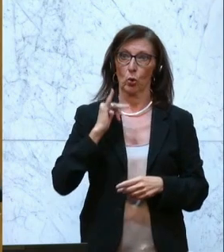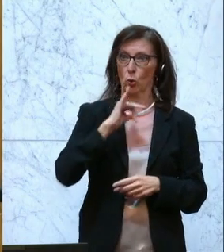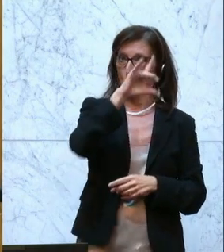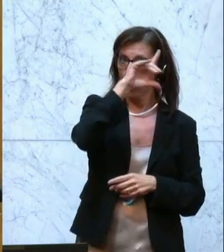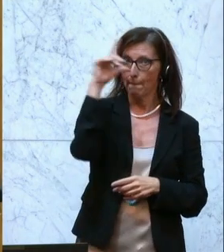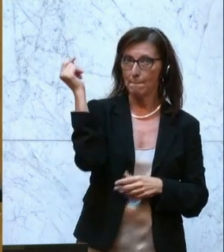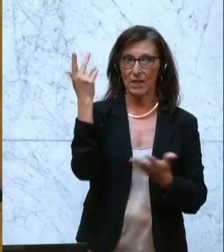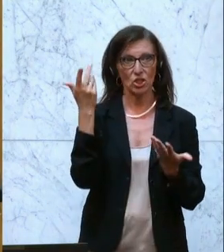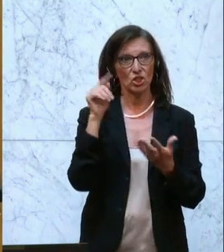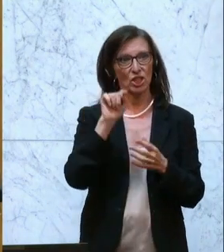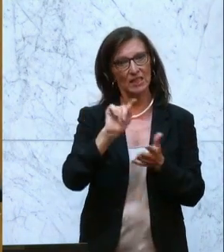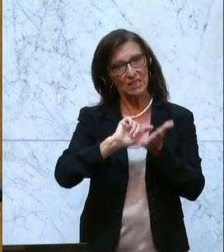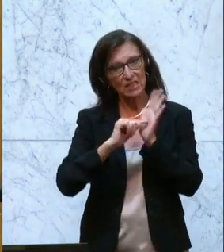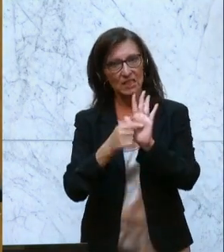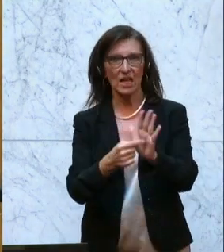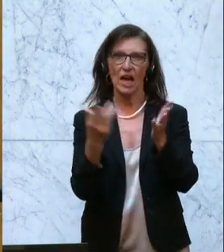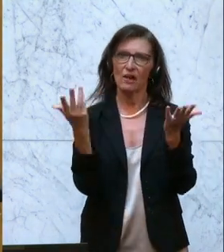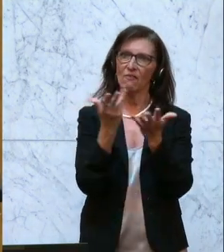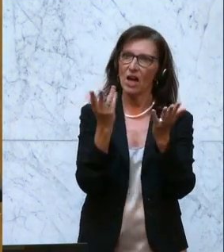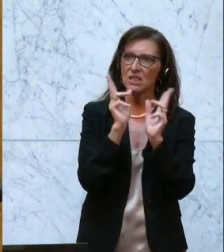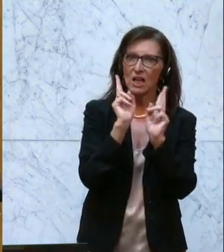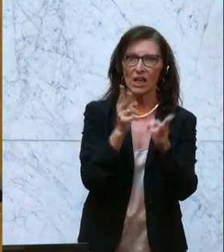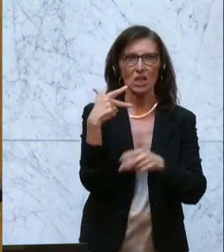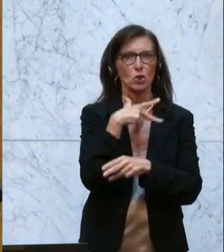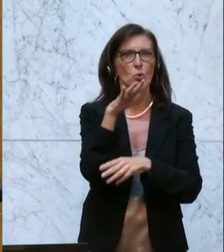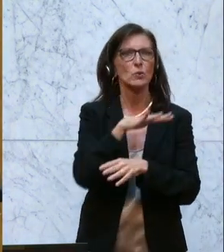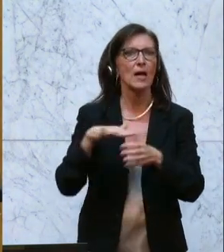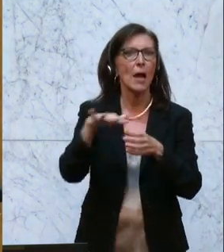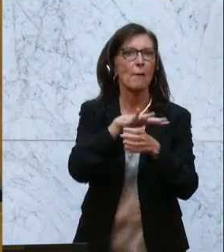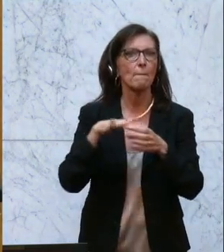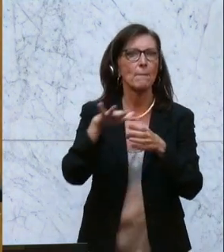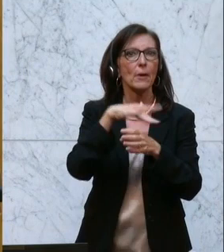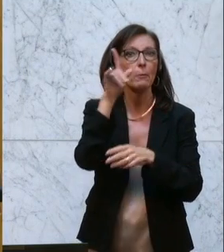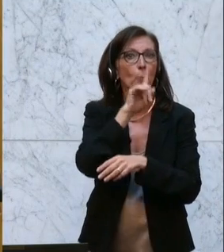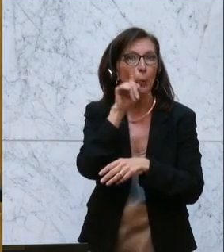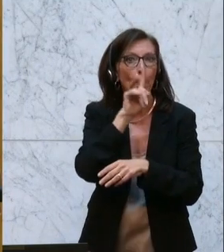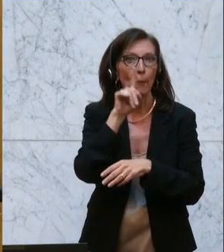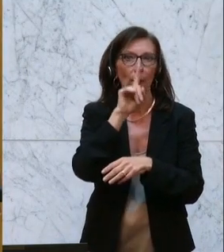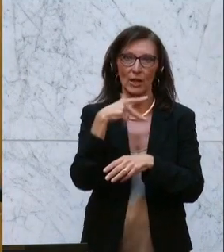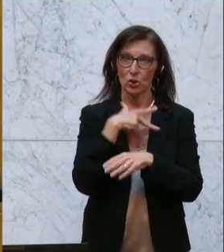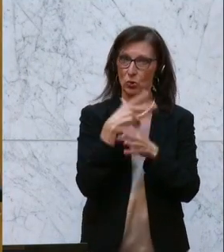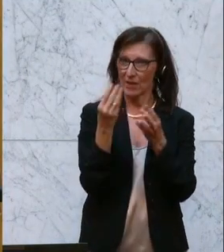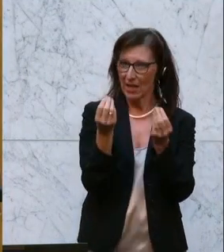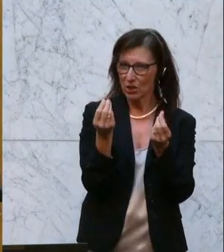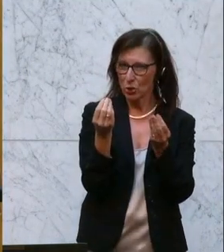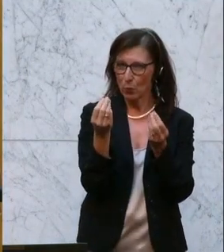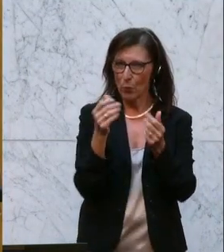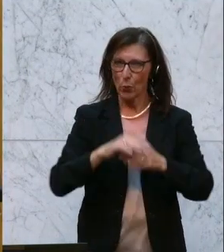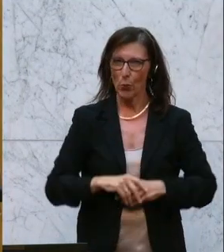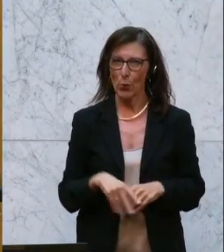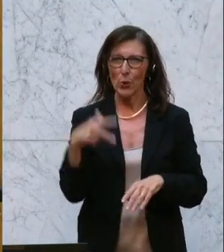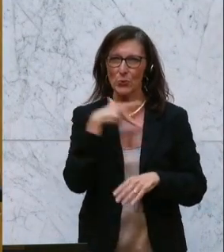Perspektiven und die Möglichkeit, in den Sozialbereich hineinzuschnuppern, soziales Gespür zu entwickeln und auch